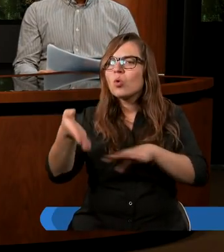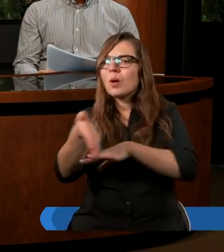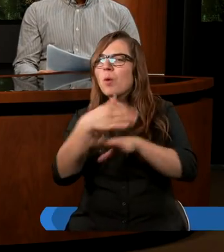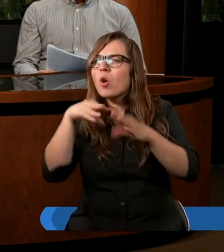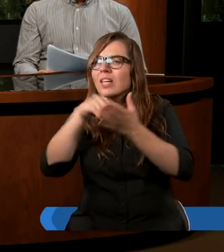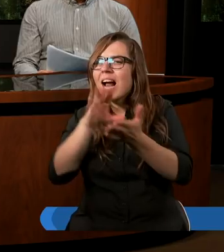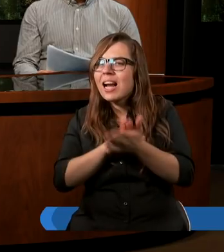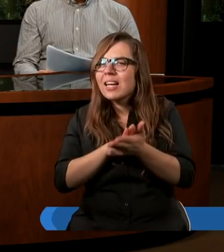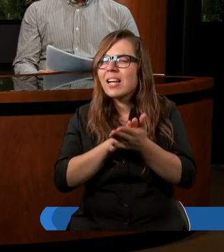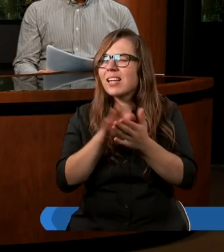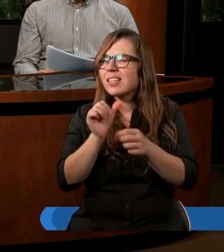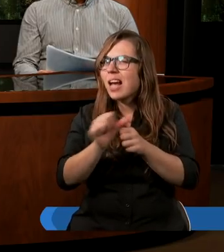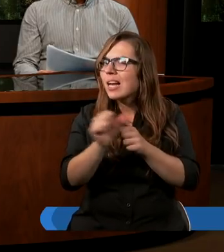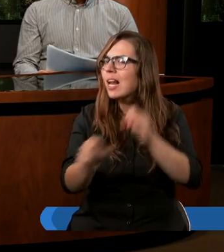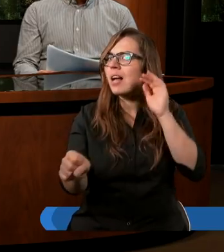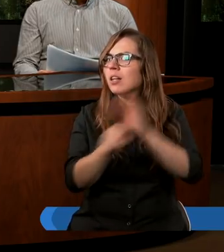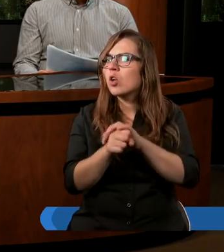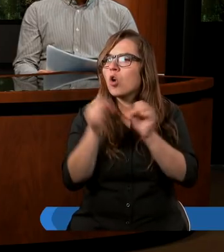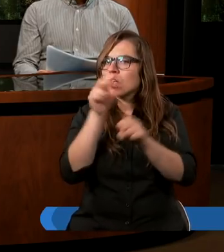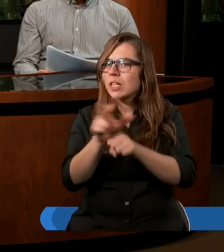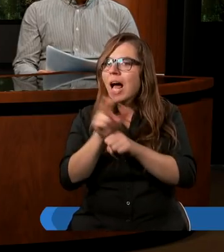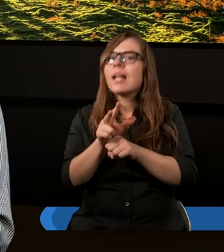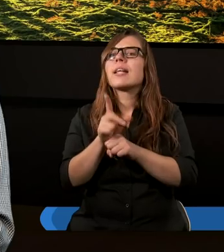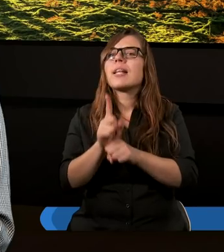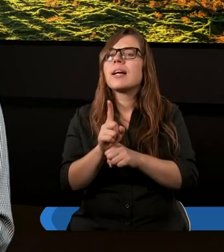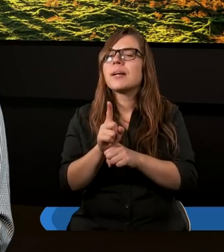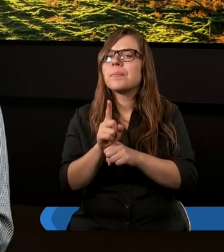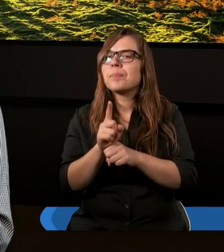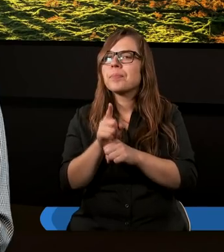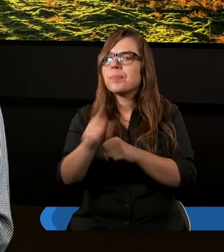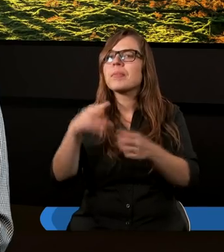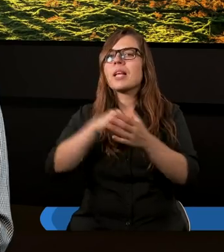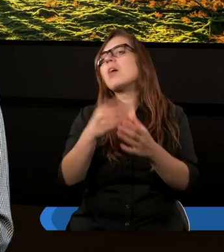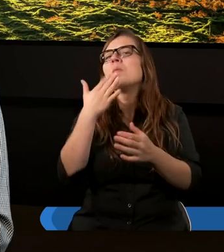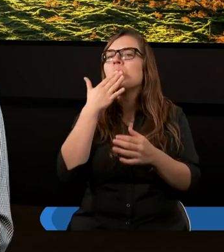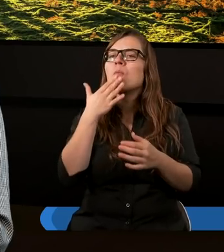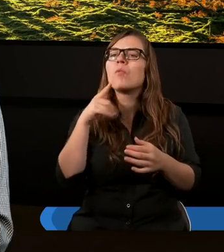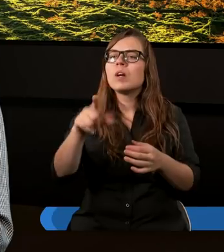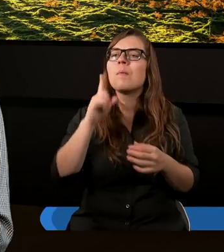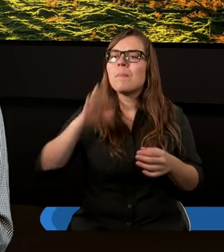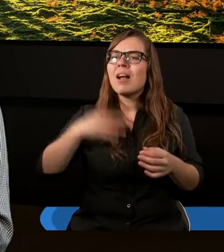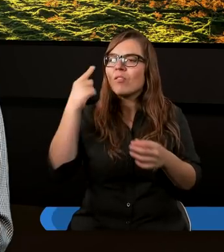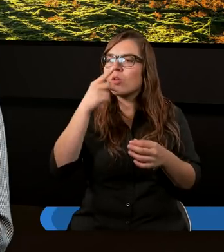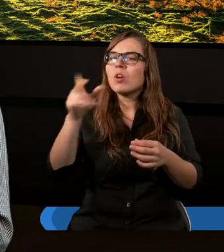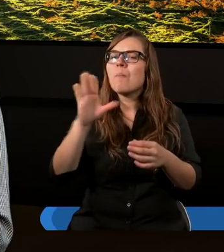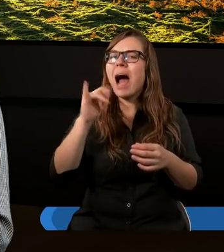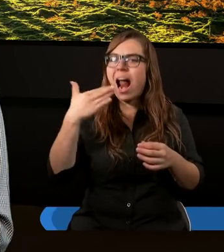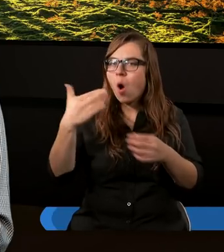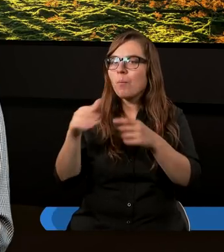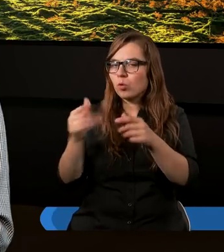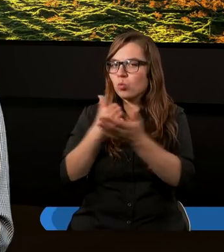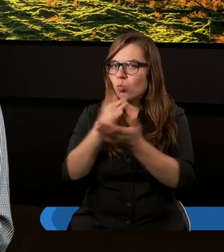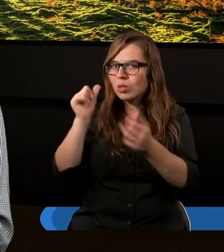rozdziale, w wiersz 11 do 13. Zaczęli synowie Izraelscy czynić zło w oczach Pana i służyli Baalom.